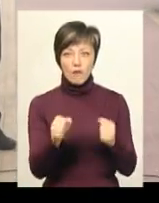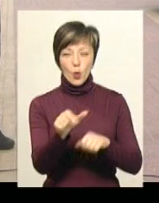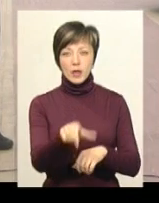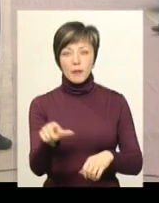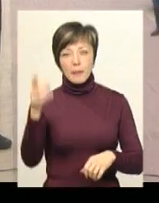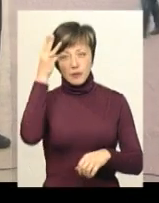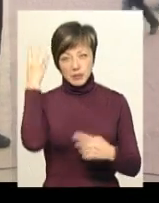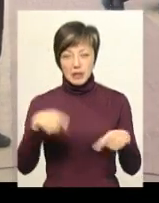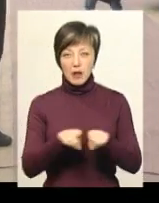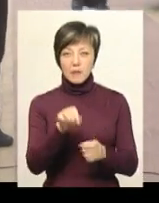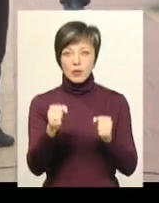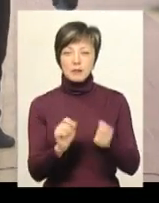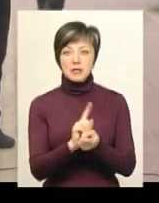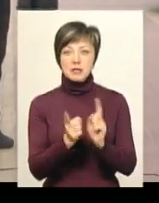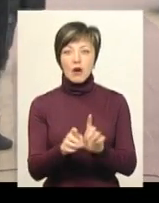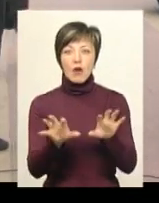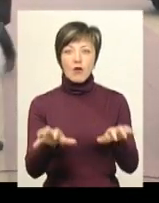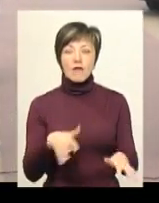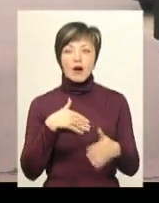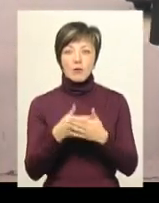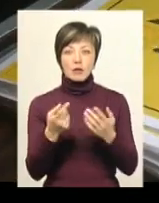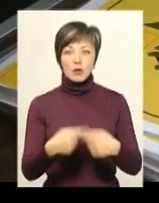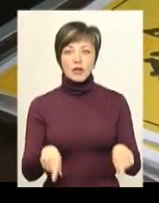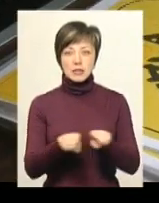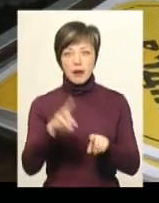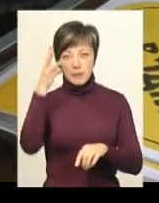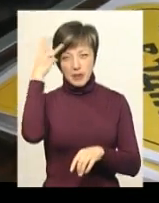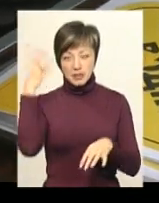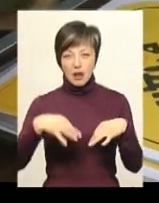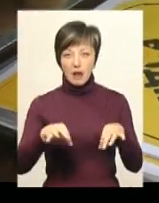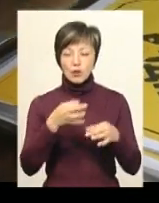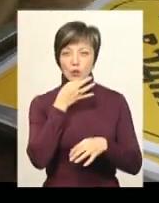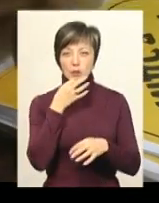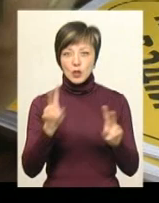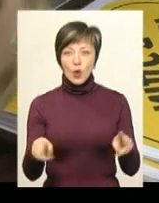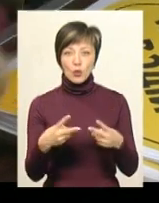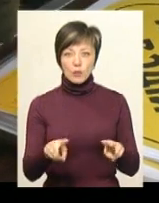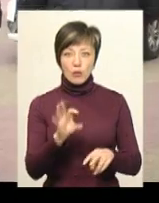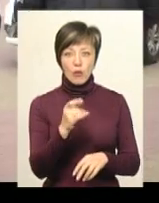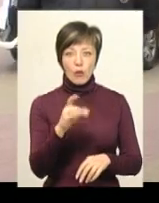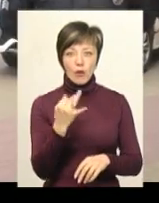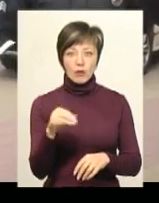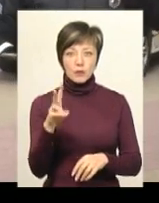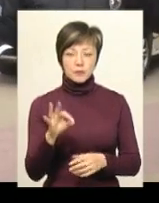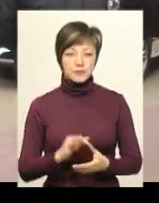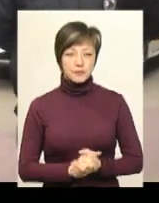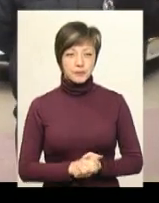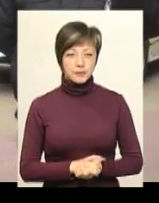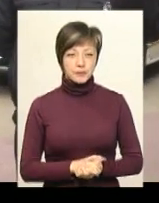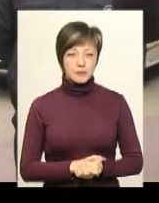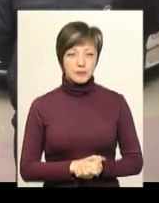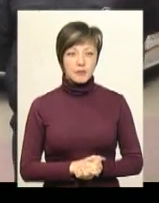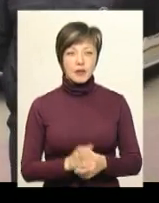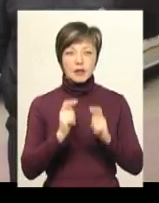У Хмельницькому таким водієм став голова громадської організації «Хмельницький автолюбительський клуб» Володимир Огойко. «Таку гарну нагороду